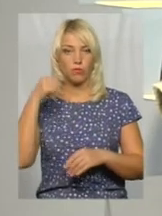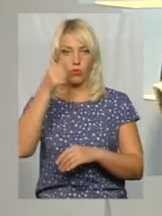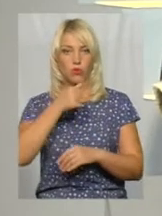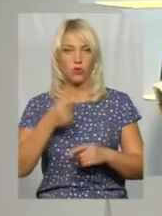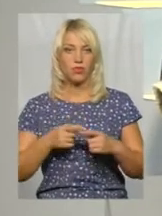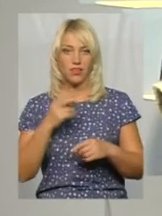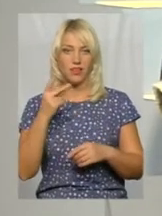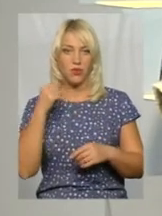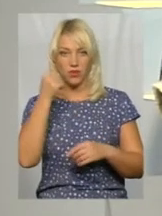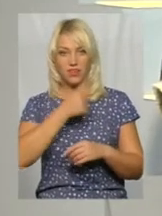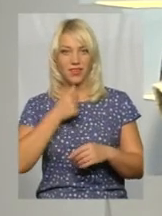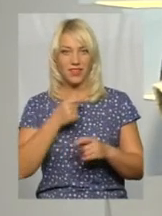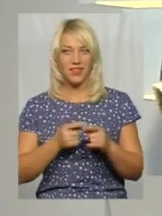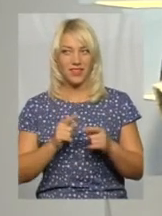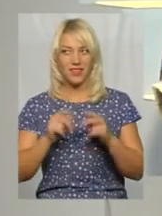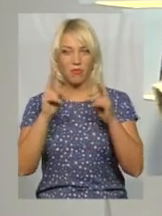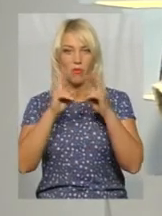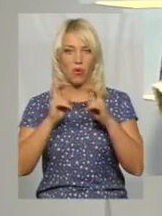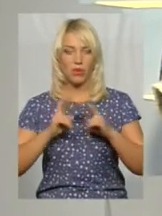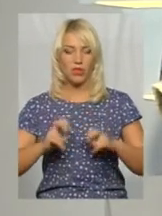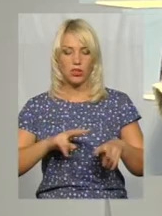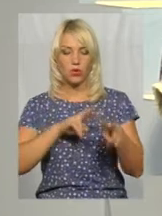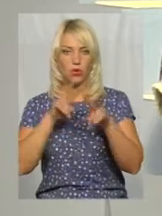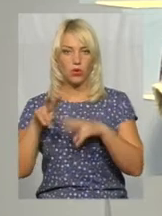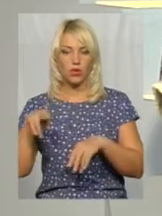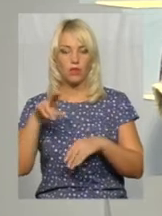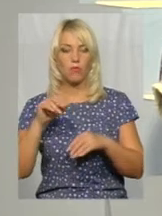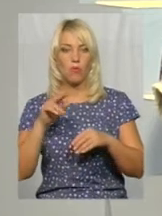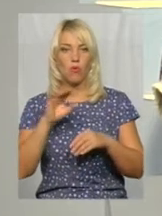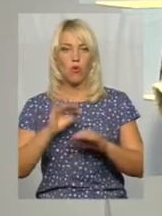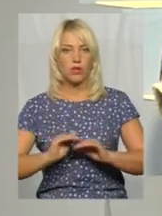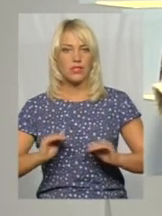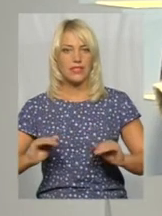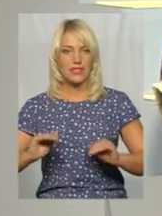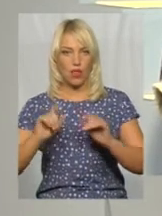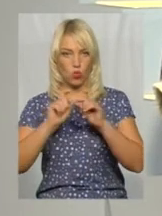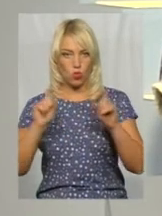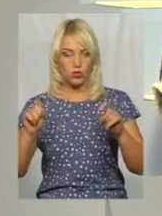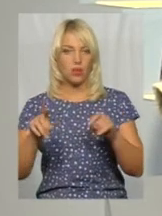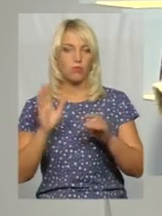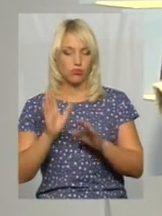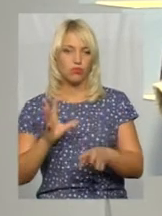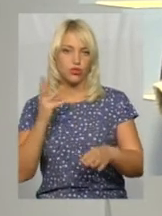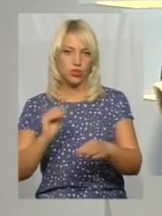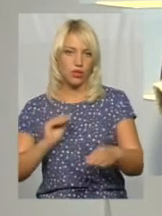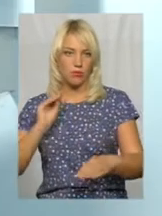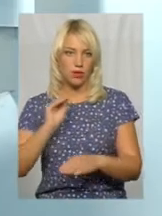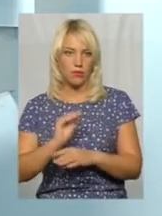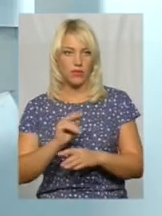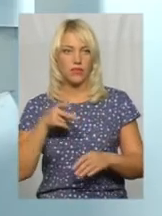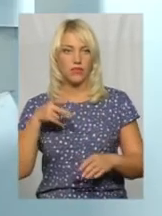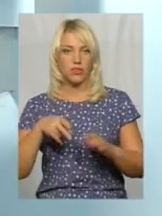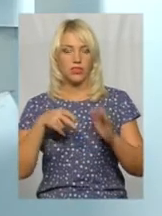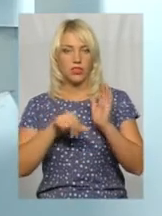на другий рік ми промоніторили по дошкільних закладах, випускні групи старші, теж буде прибувати. В 2016